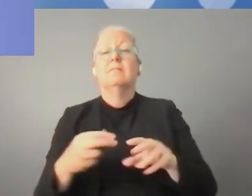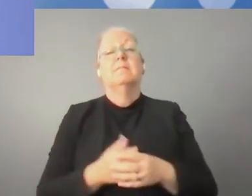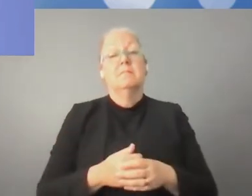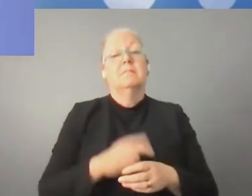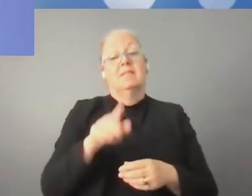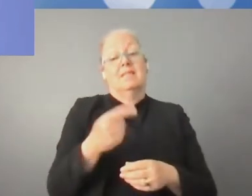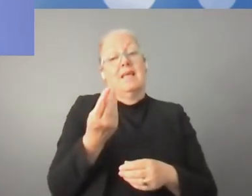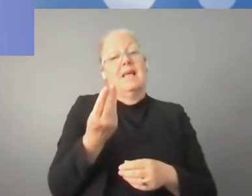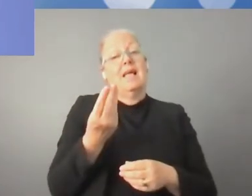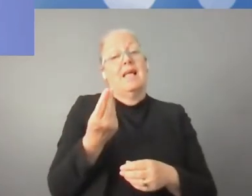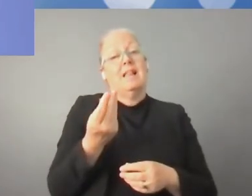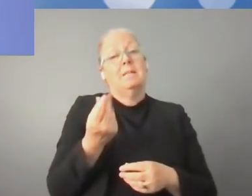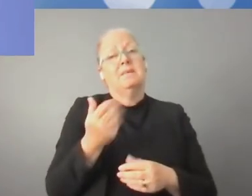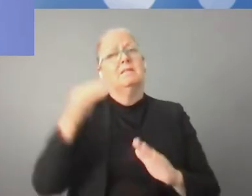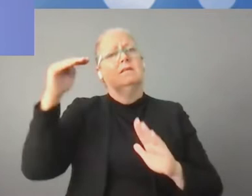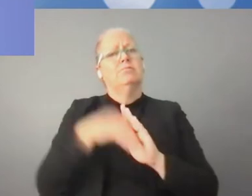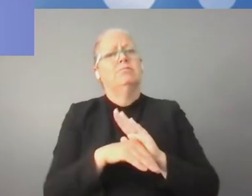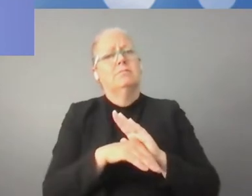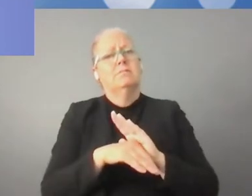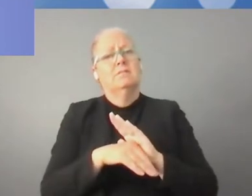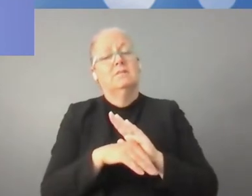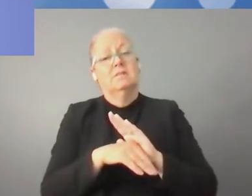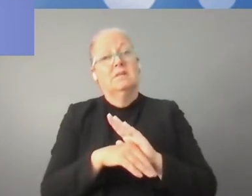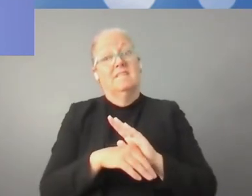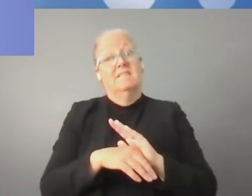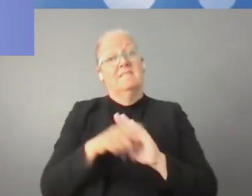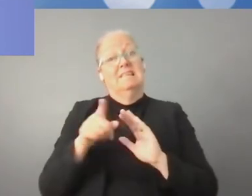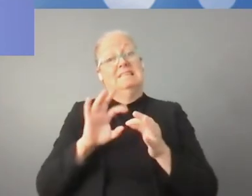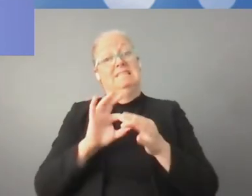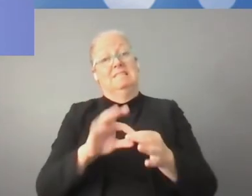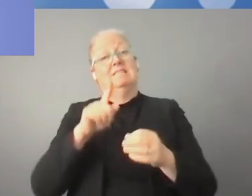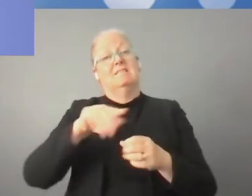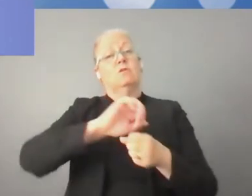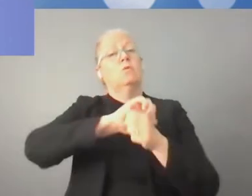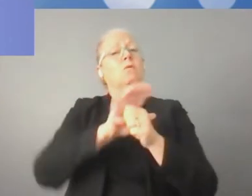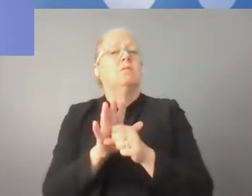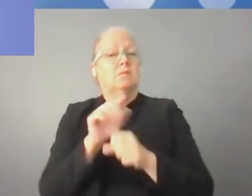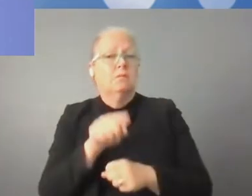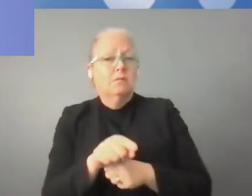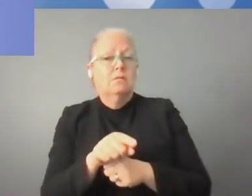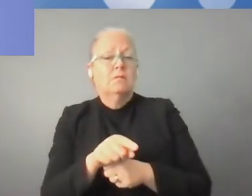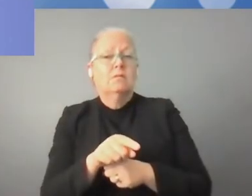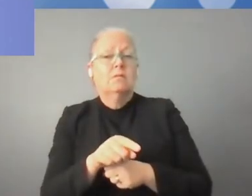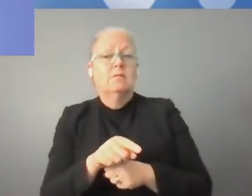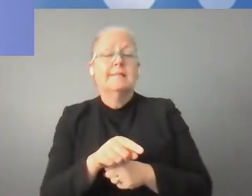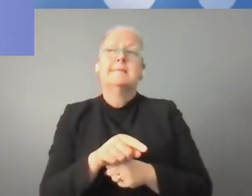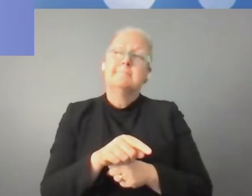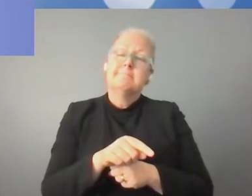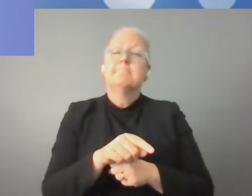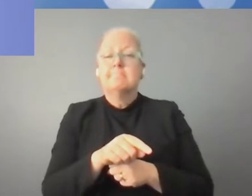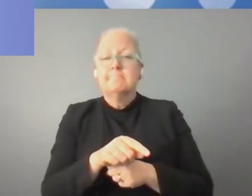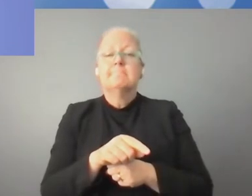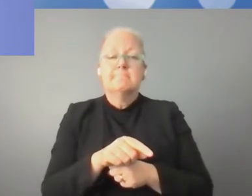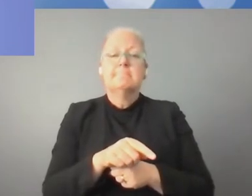Oczywiście pandemia miała dalekosiężne, negatywne konsekwencje gospodarcze, ale te konsekwencje byłyby